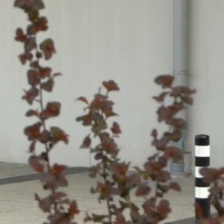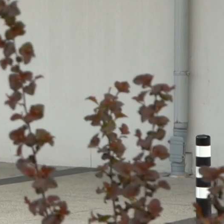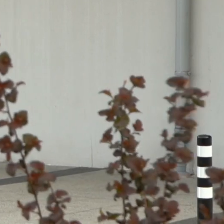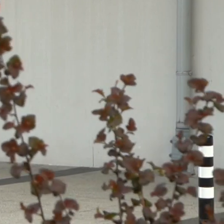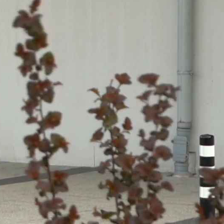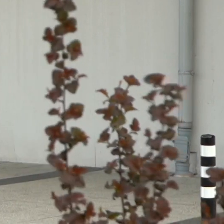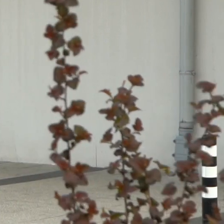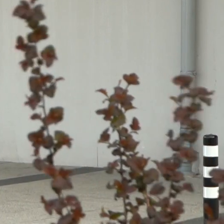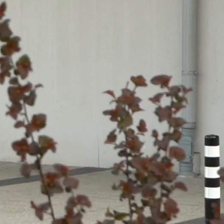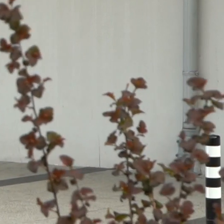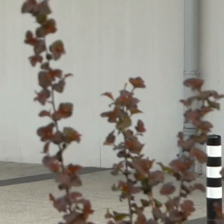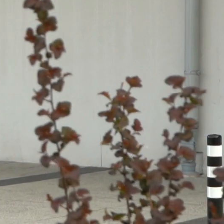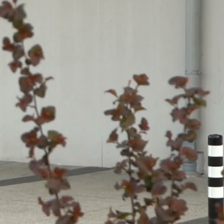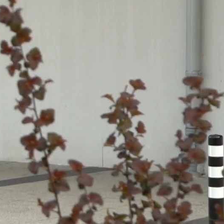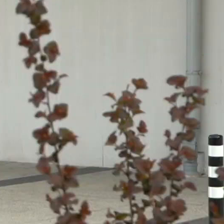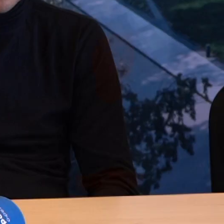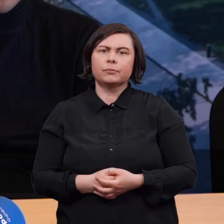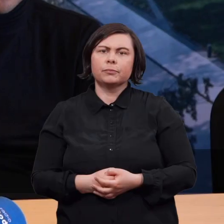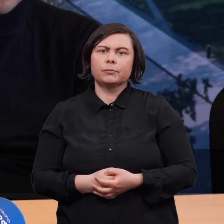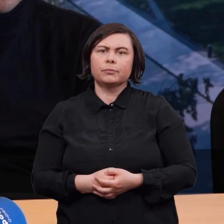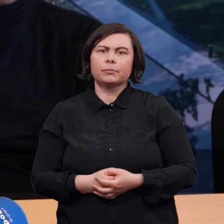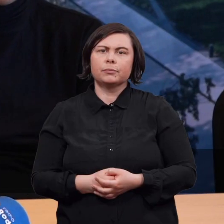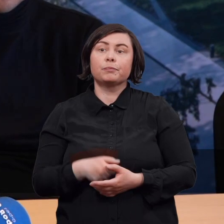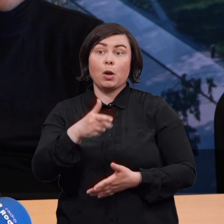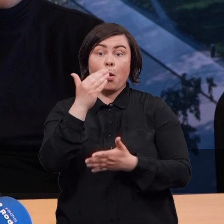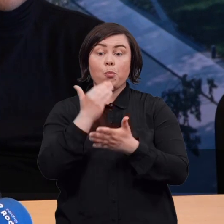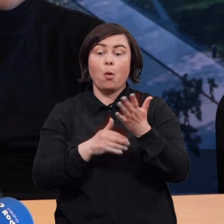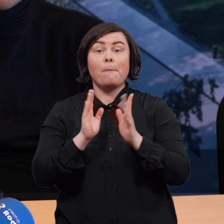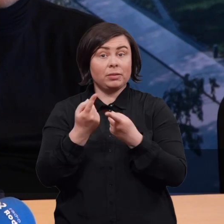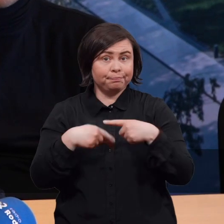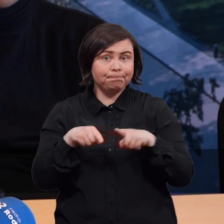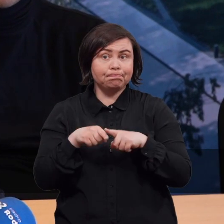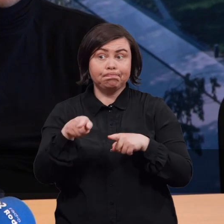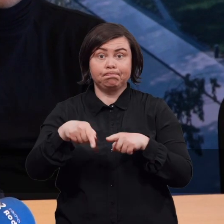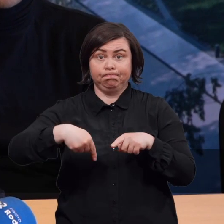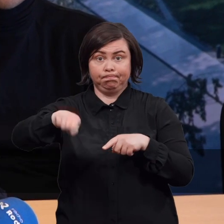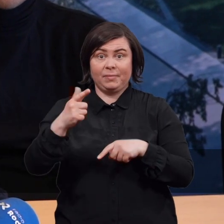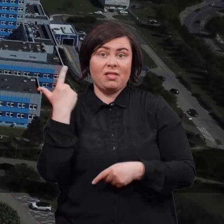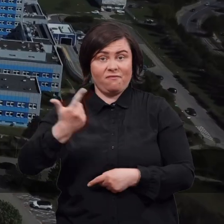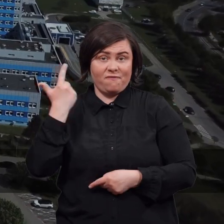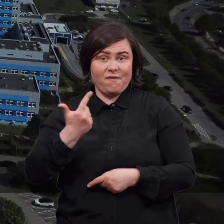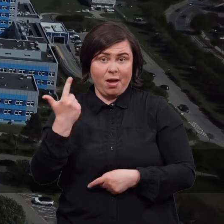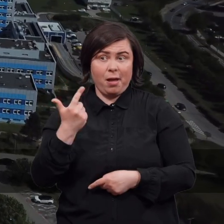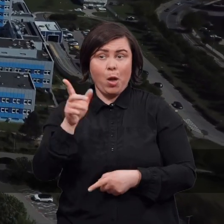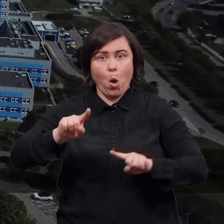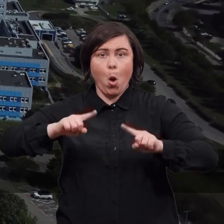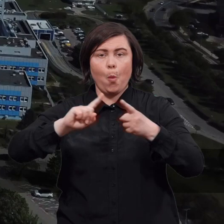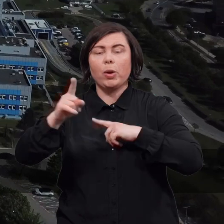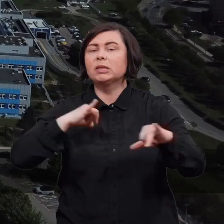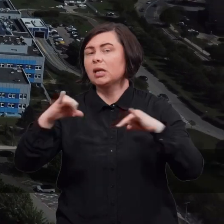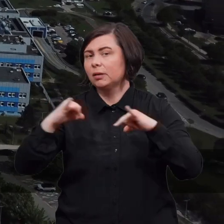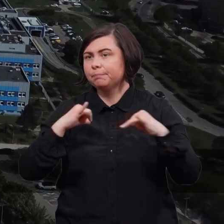Szpitala Specjalistycznego im. Marciniaka we Wrocławiu. Program będzie realizowany w ciągu najbliższych dwóch lat przez organizacje